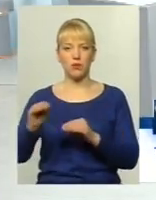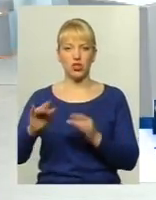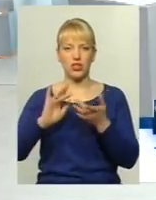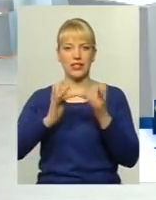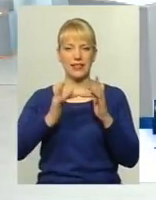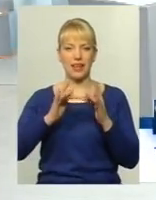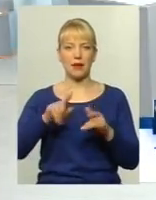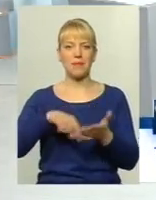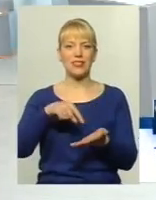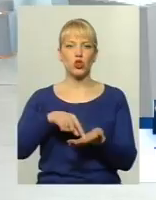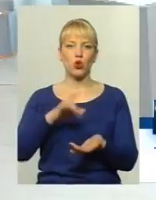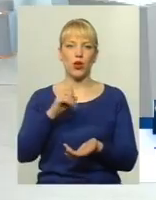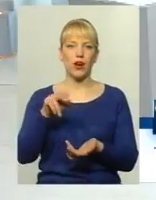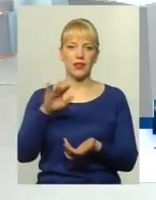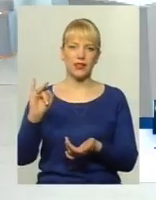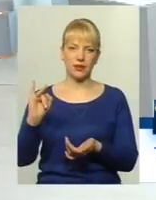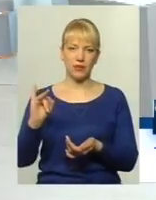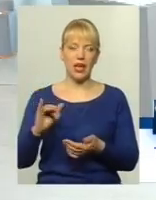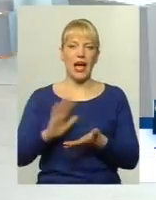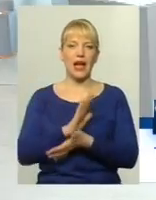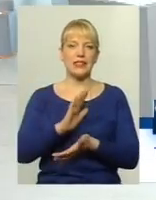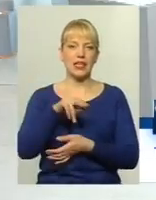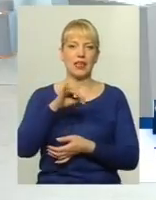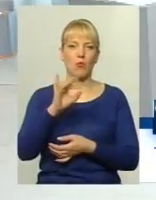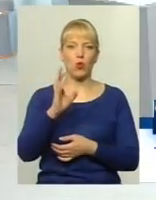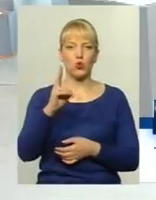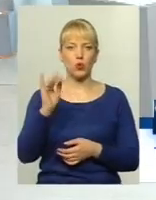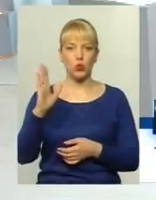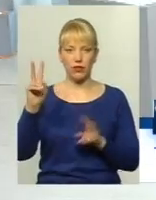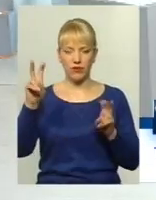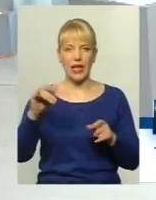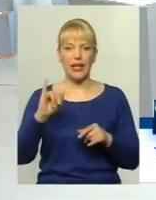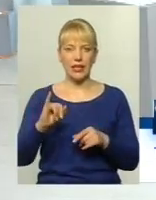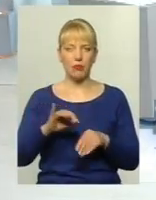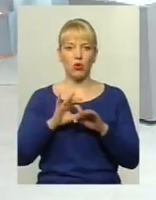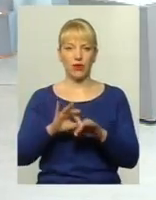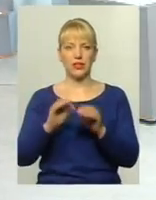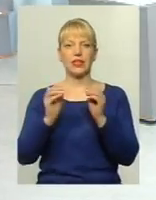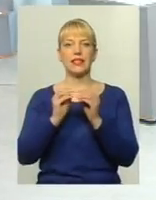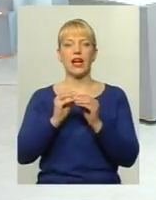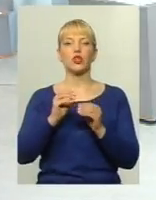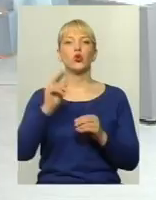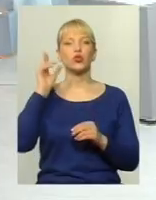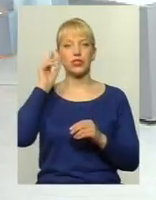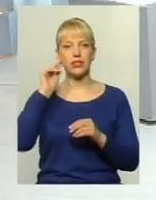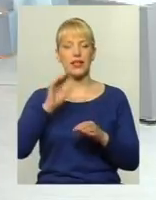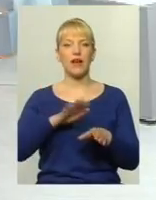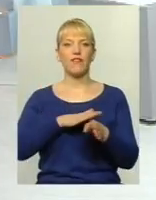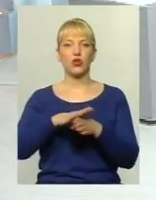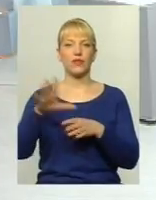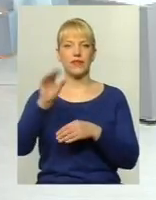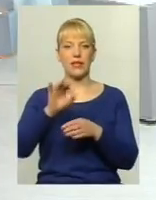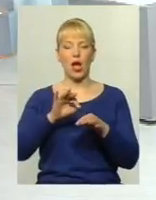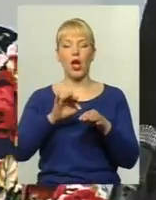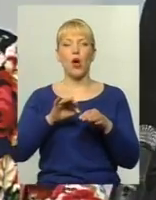про скурів І проведено 10-го числа, витримана вся процедура, 10-го числа було